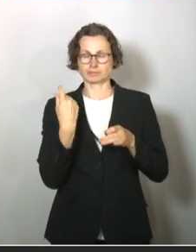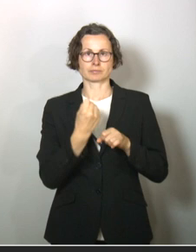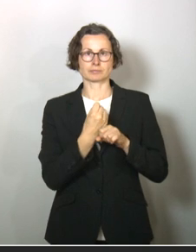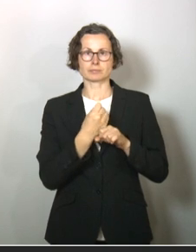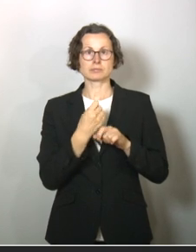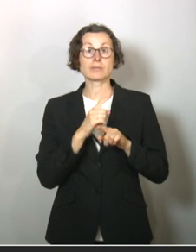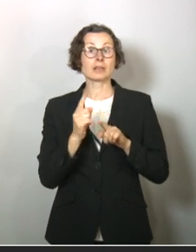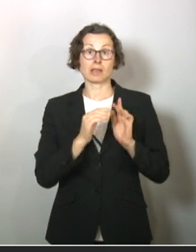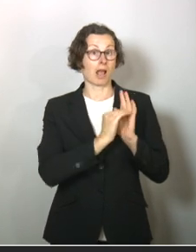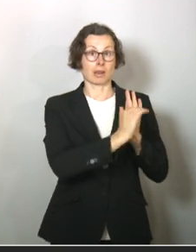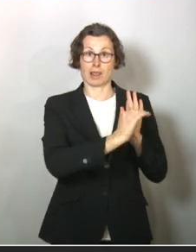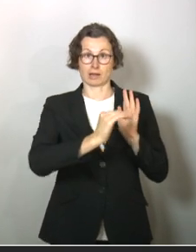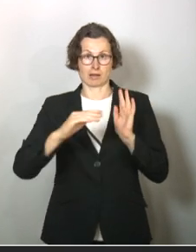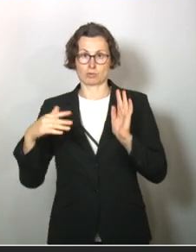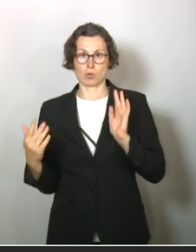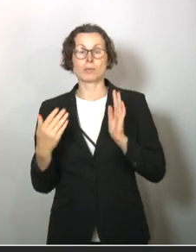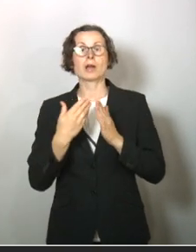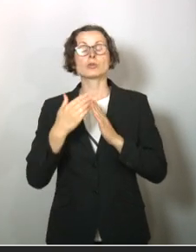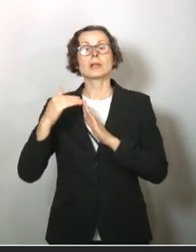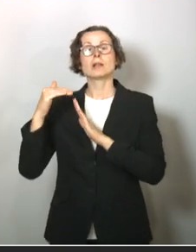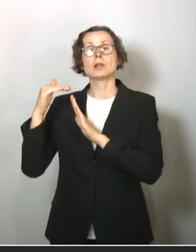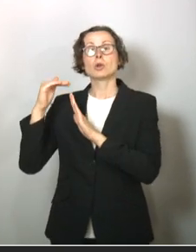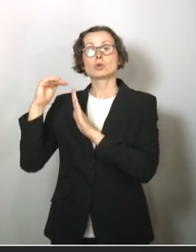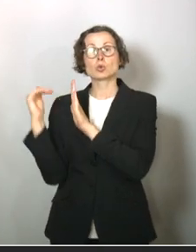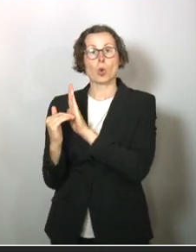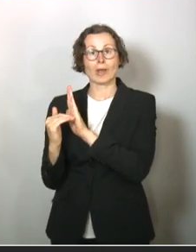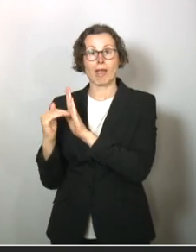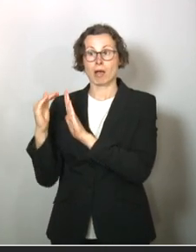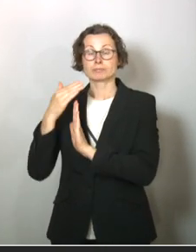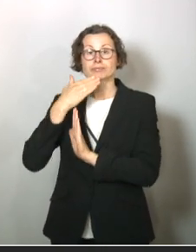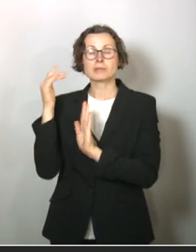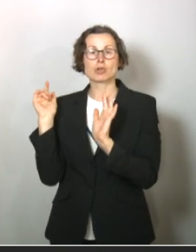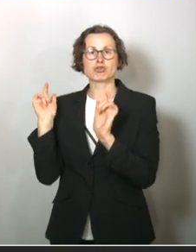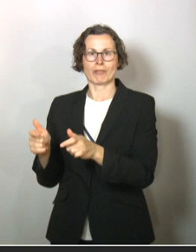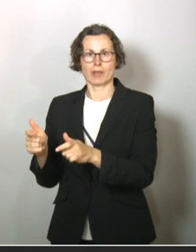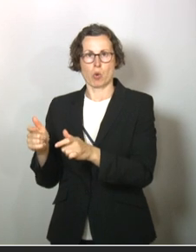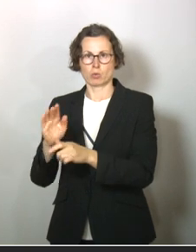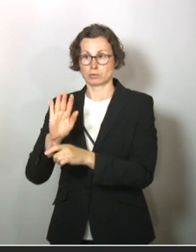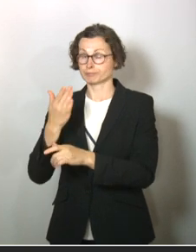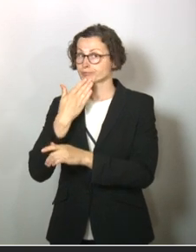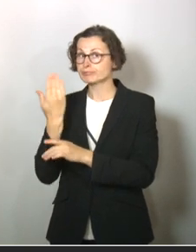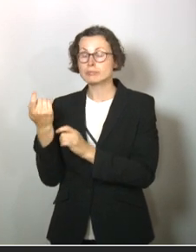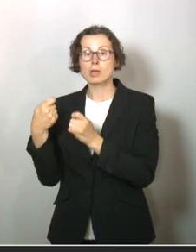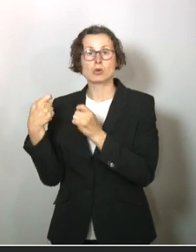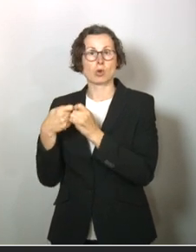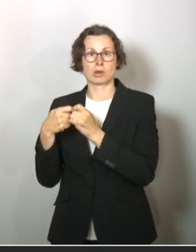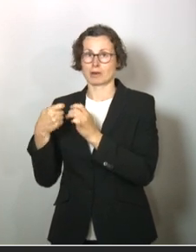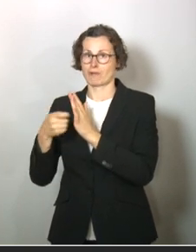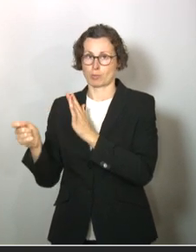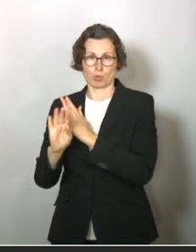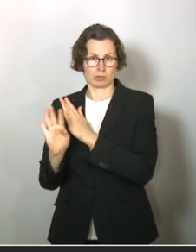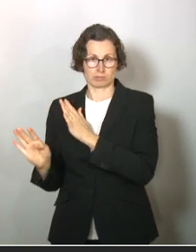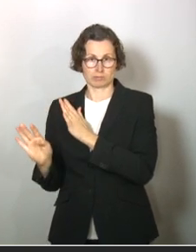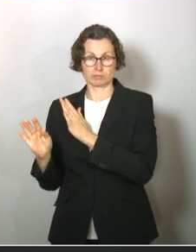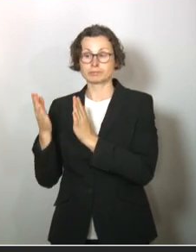haben nicht alle Länder der Welt gemacht. Südkorea hatte keinen allgemeinen Shutdown, keine Kontaktverbote